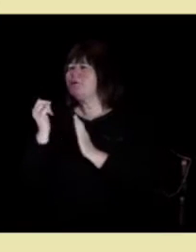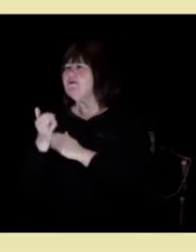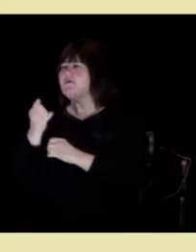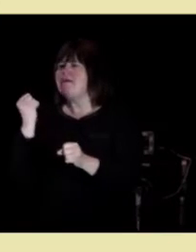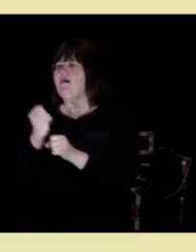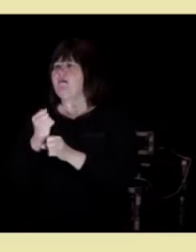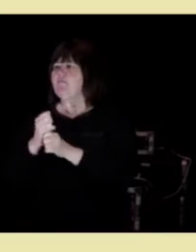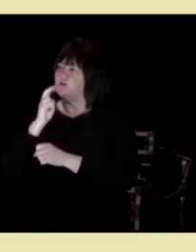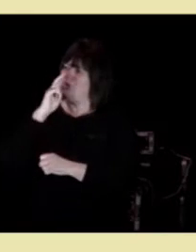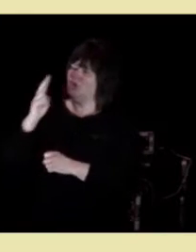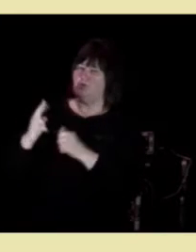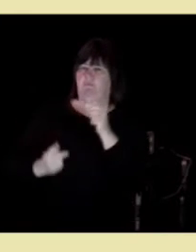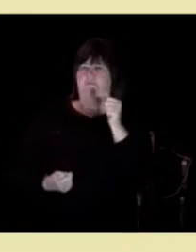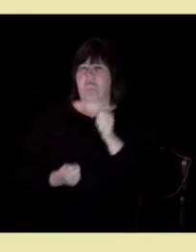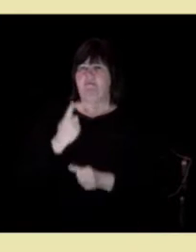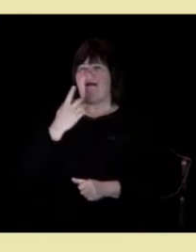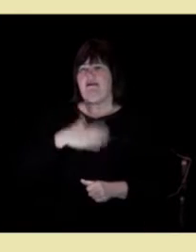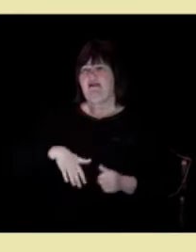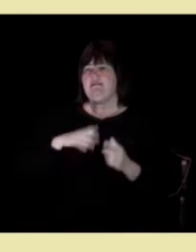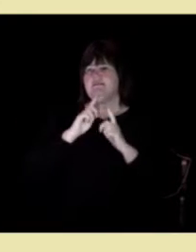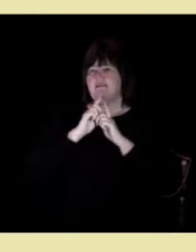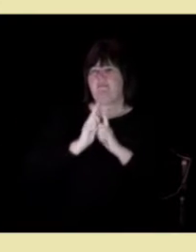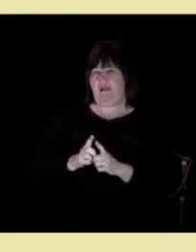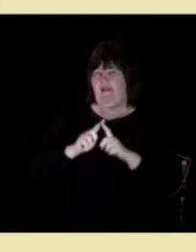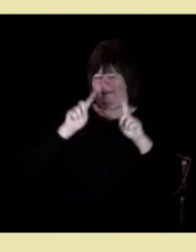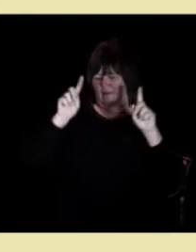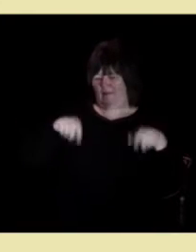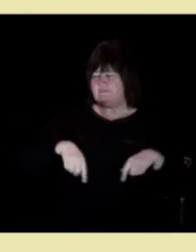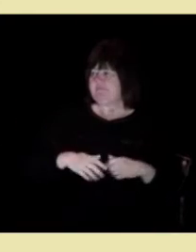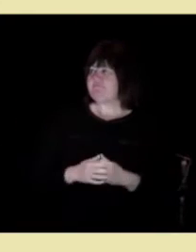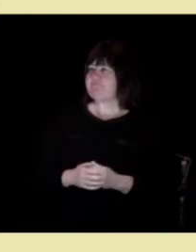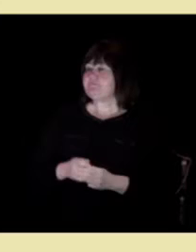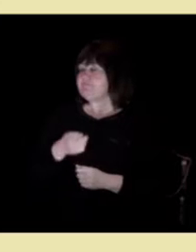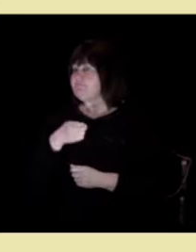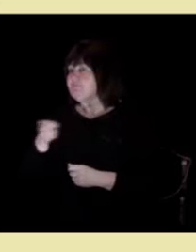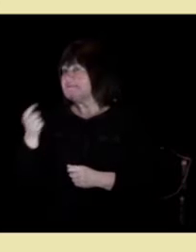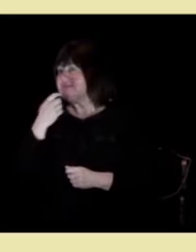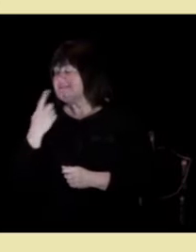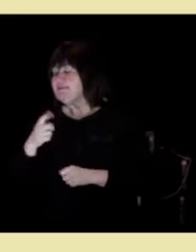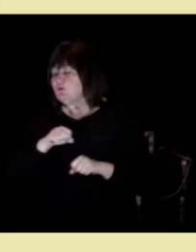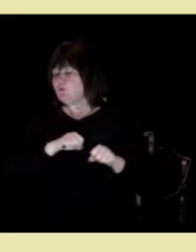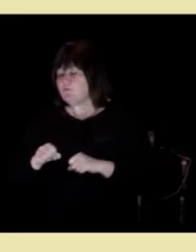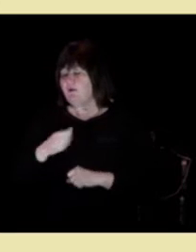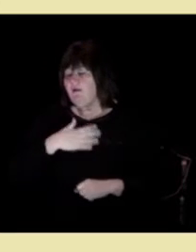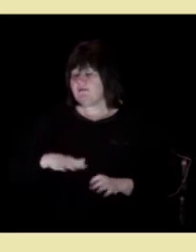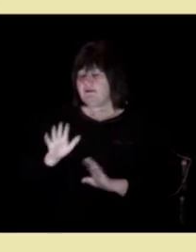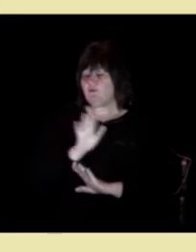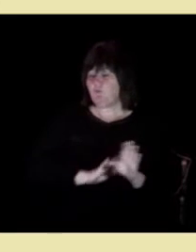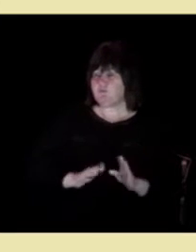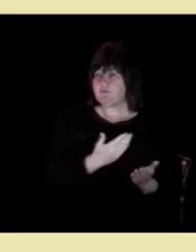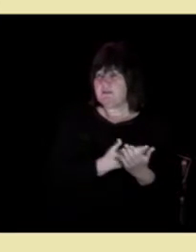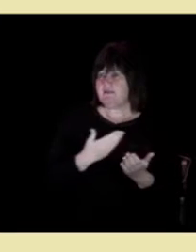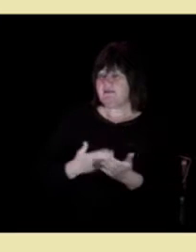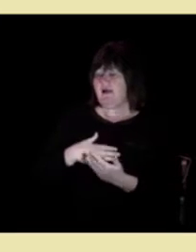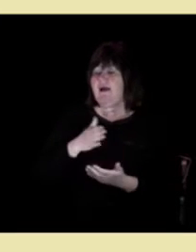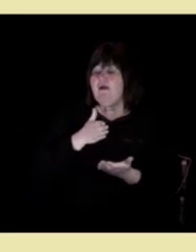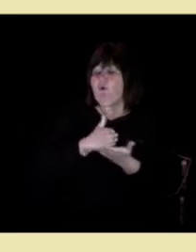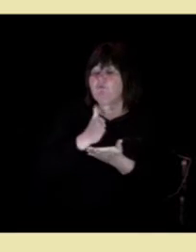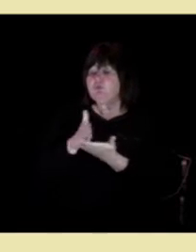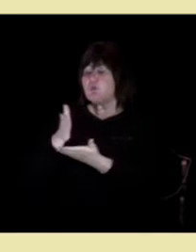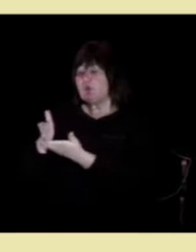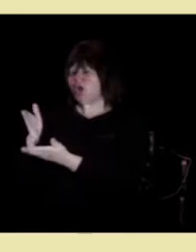primærhelsemeldingen. De sier at den kommunale helseomsorgstjenesten er oppstykket